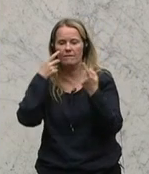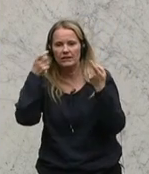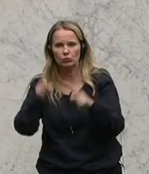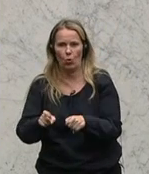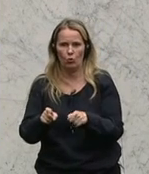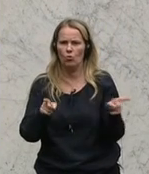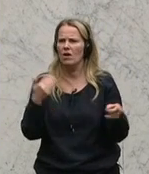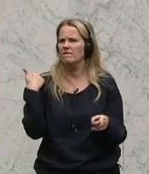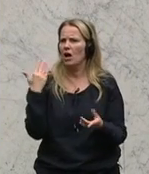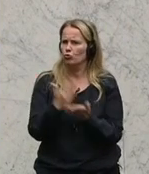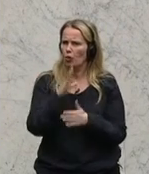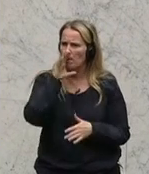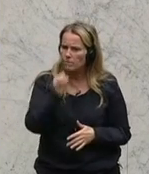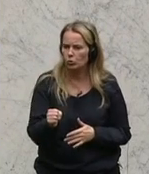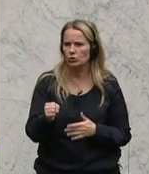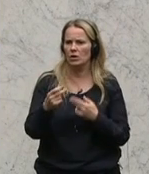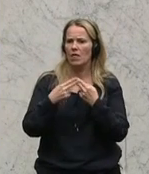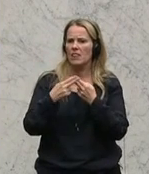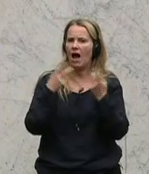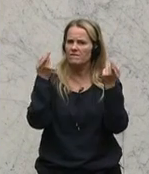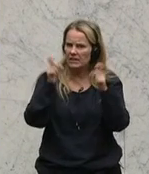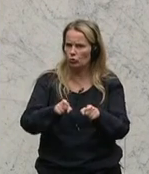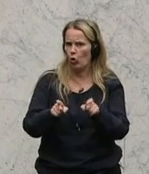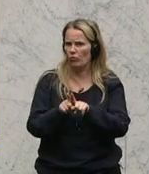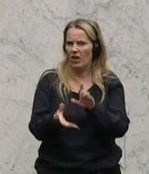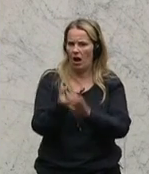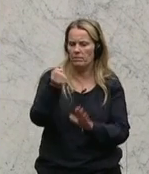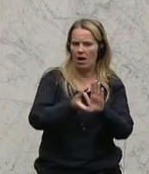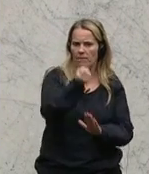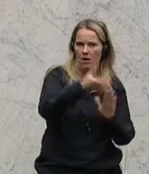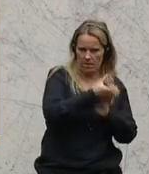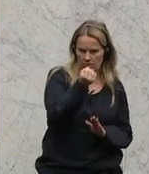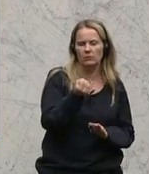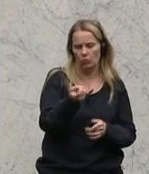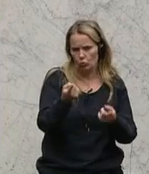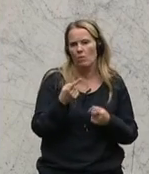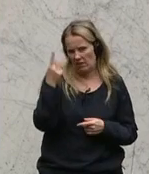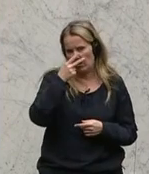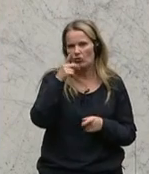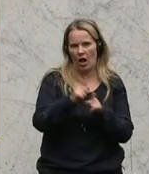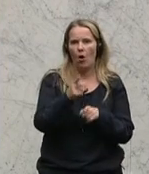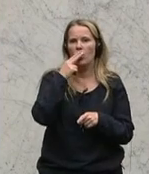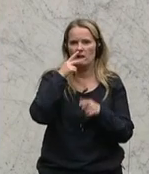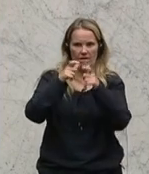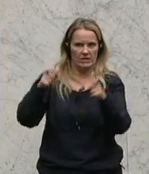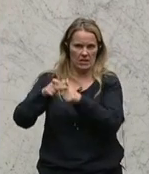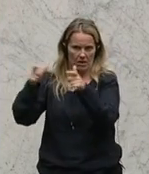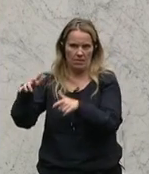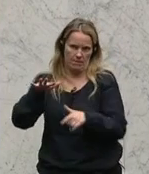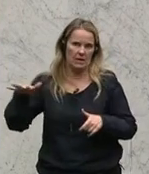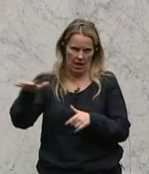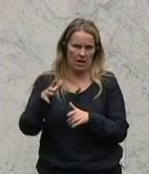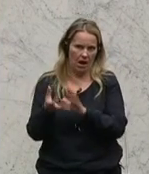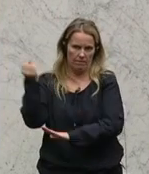Sie haben es bei der Post geschafft, die Nahversorgung mehr oder weniger aufzuheben. Und Sie werden es wahrscheinlich auch im Trafikantenbereich noch